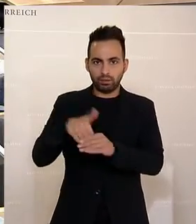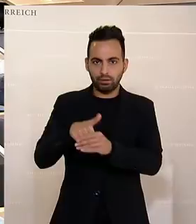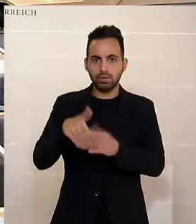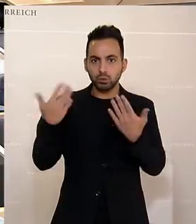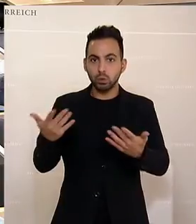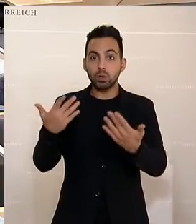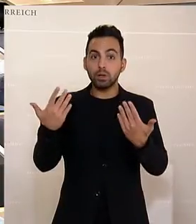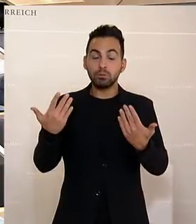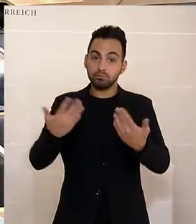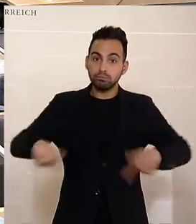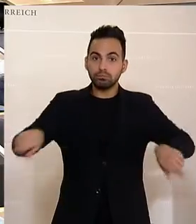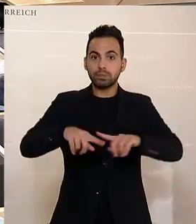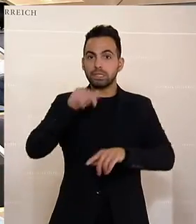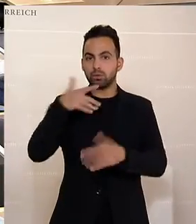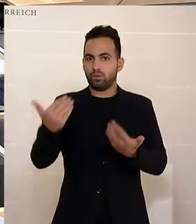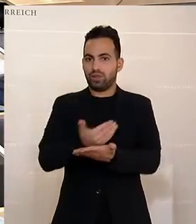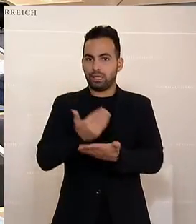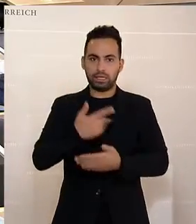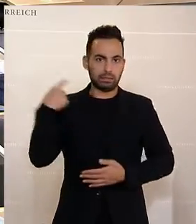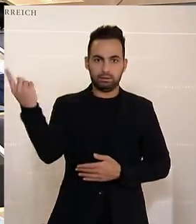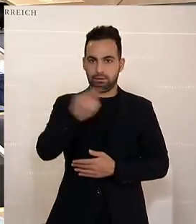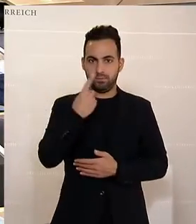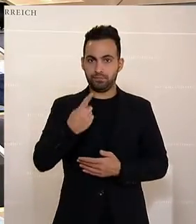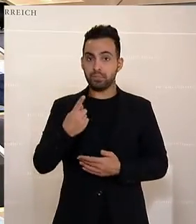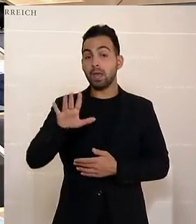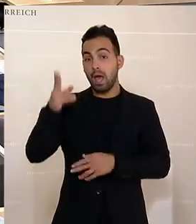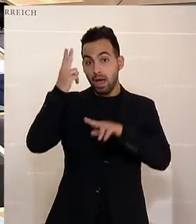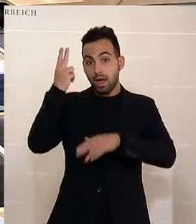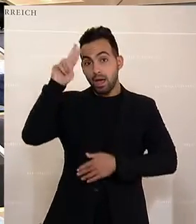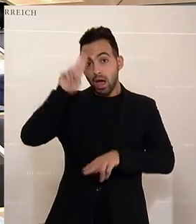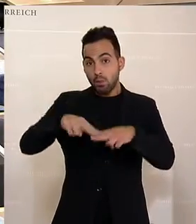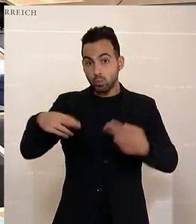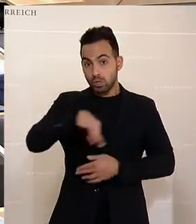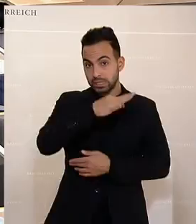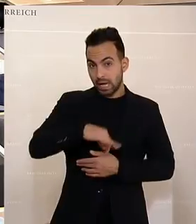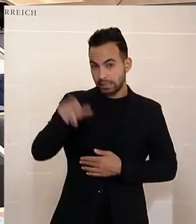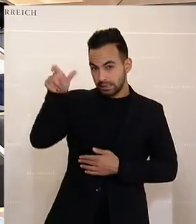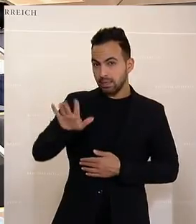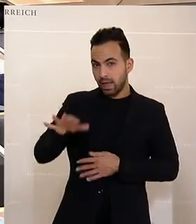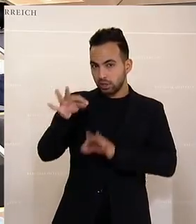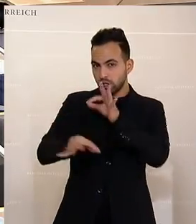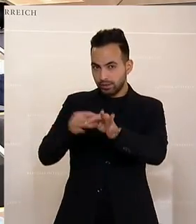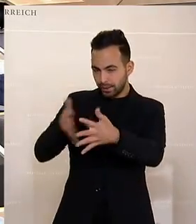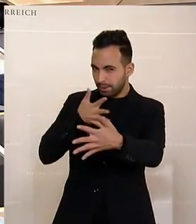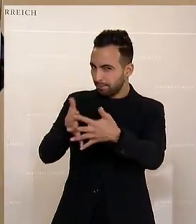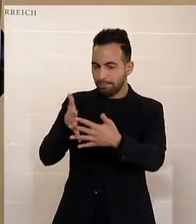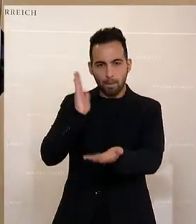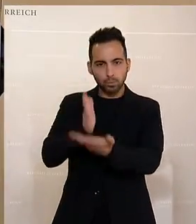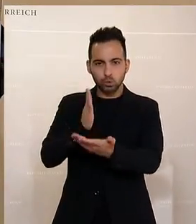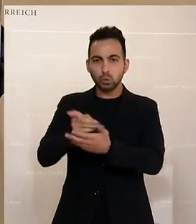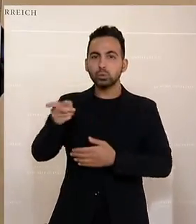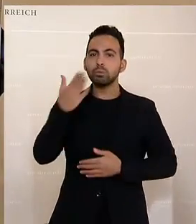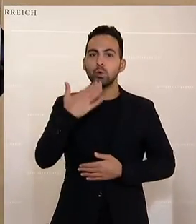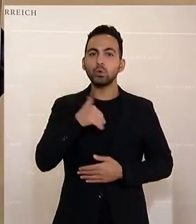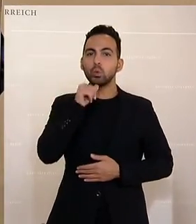Und noch etwas, Herr Bundeskanzler, ich durchschaue Ihre Strategie. Sie wollen genau die ungeimpften Personen zum Sündenbock dafür machen, dass Sie